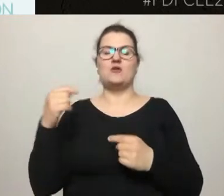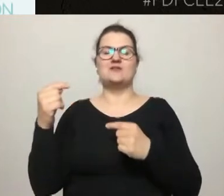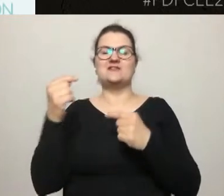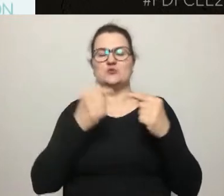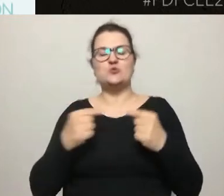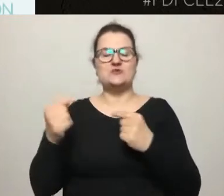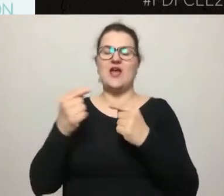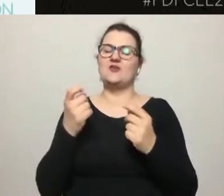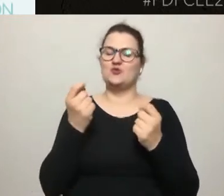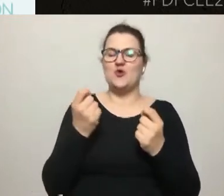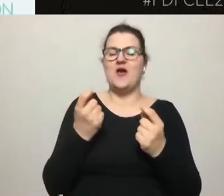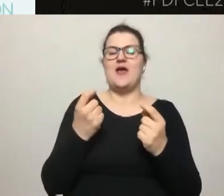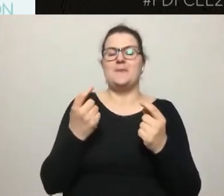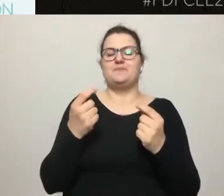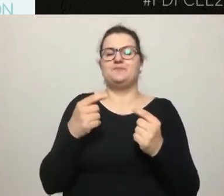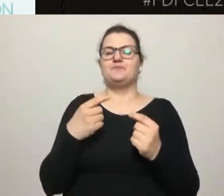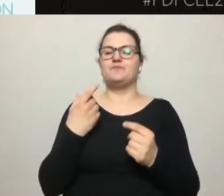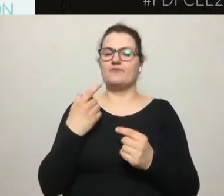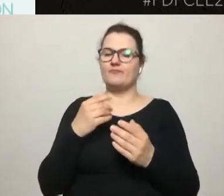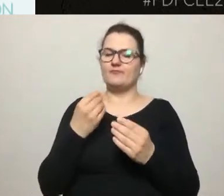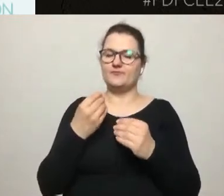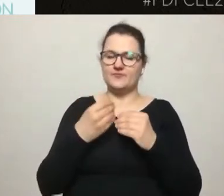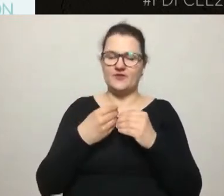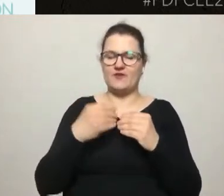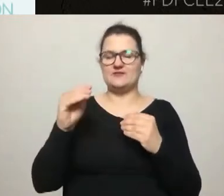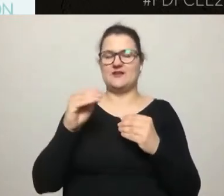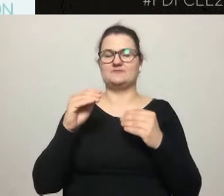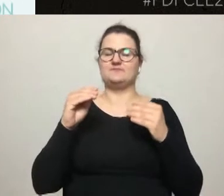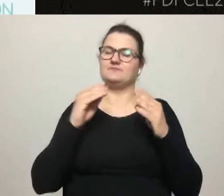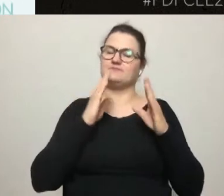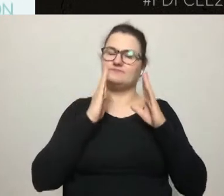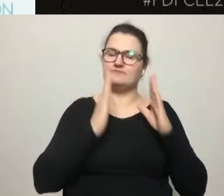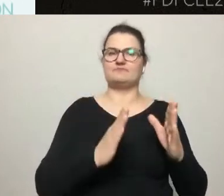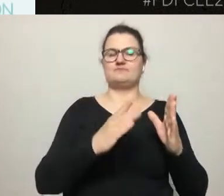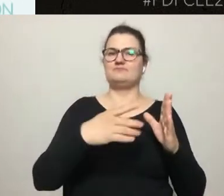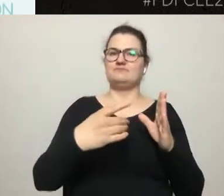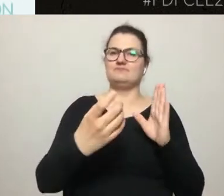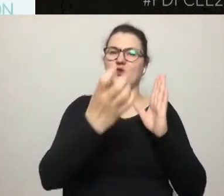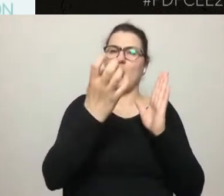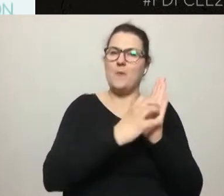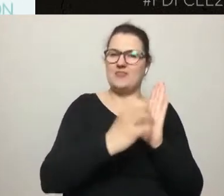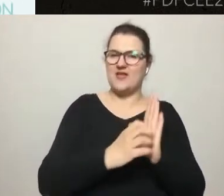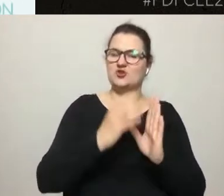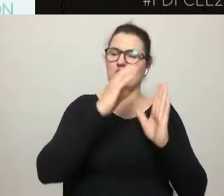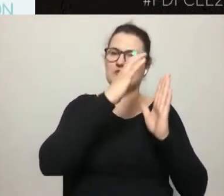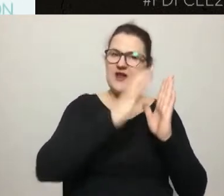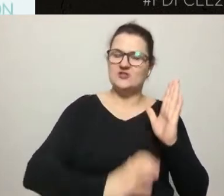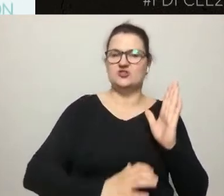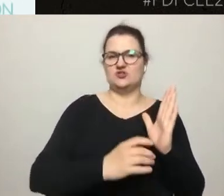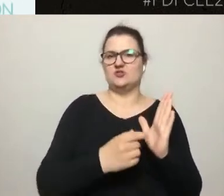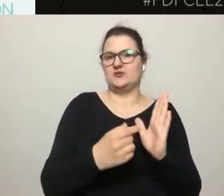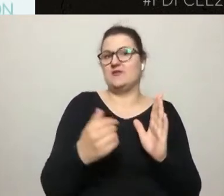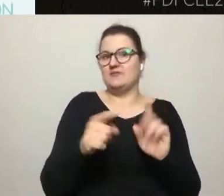komentarzy i reakcji do treści. I co ważne, interakcje między uczestnikami są widoczne i są tutaj